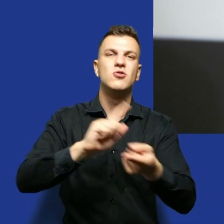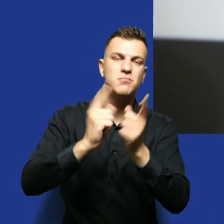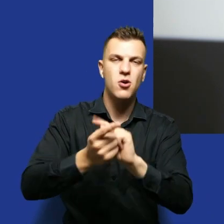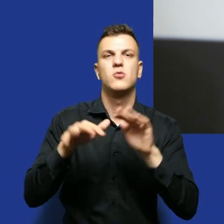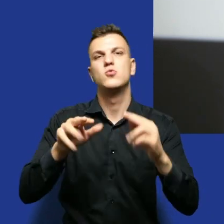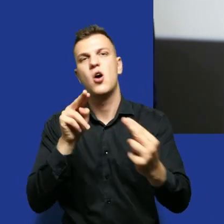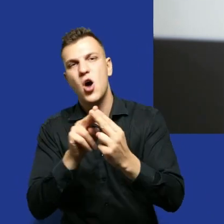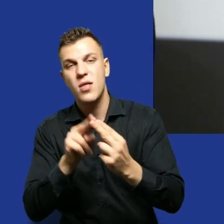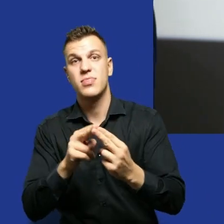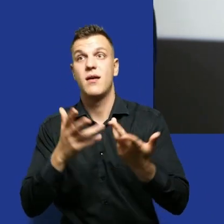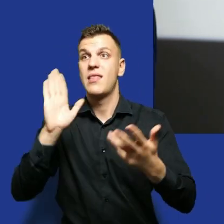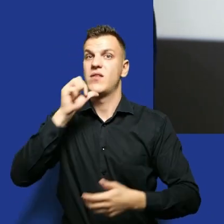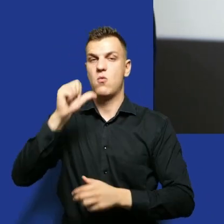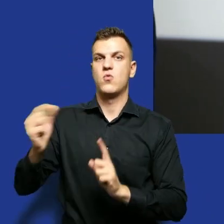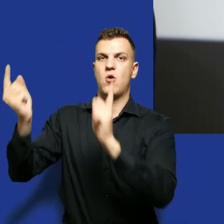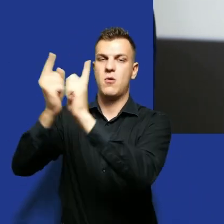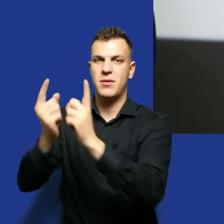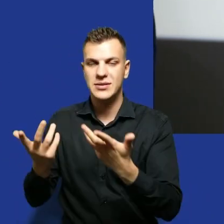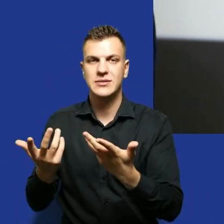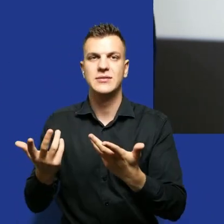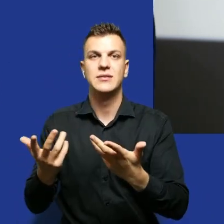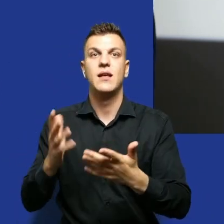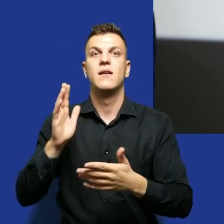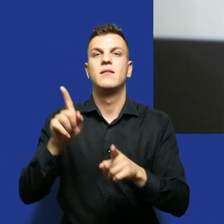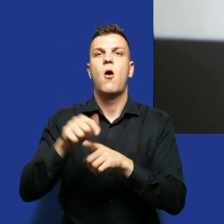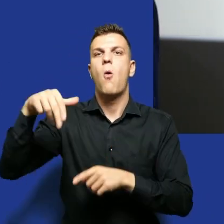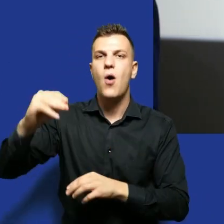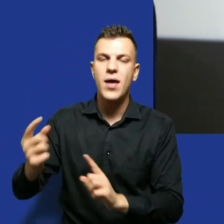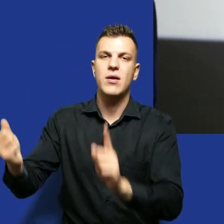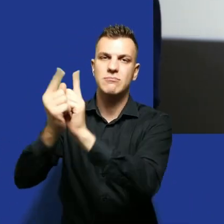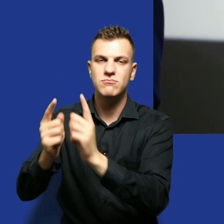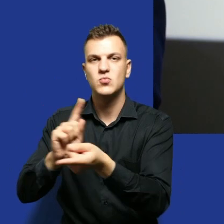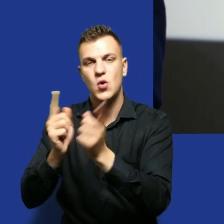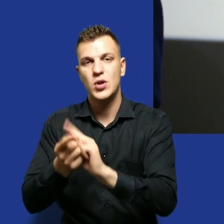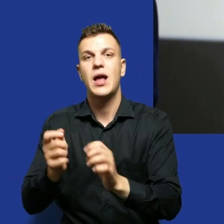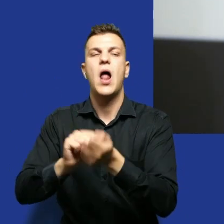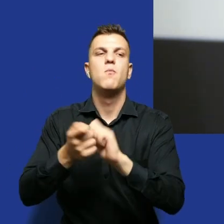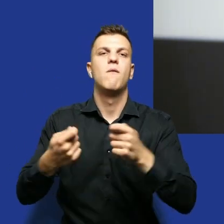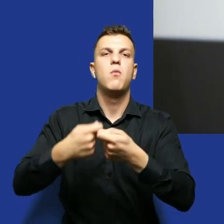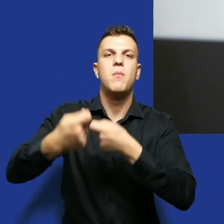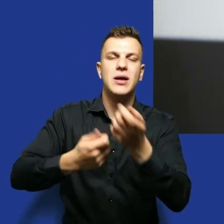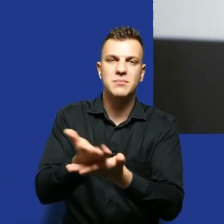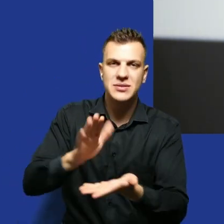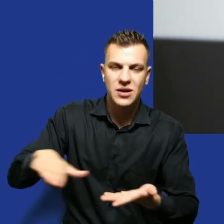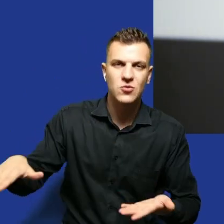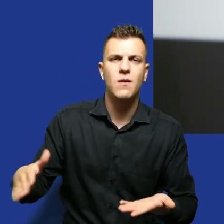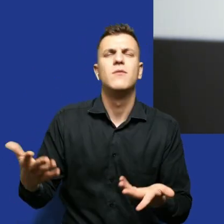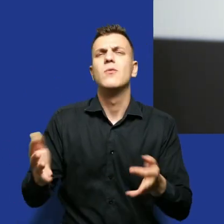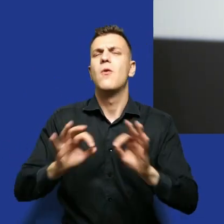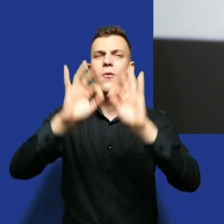kontaktów na poziomie europejskim, czy na poziomie unijnym po prostu, czy na współpracy międzynarodowej. Więc